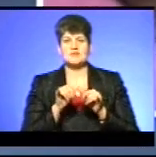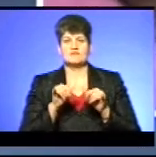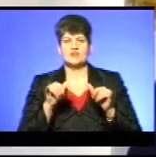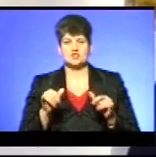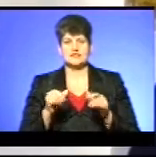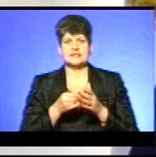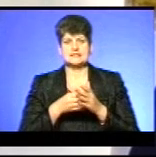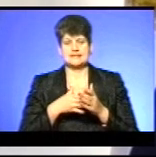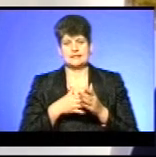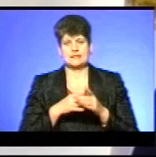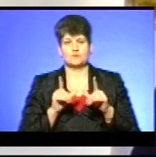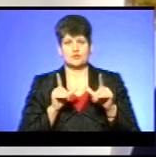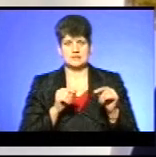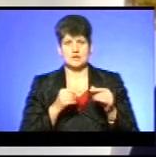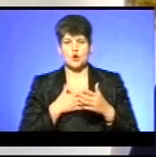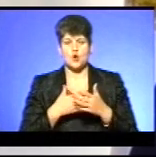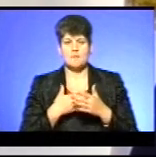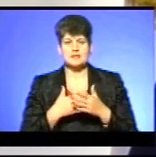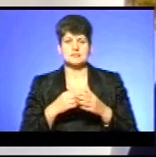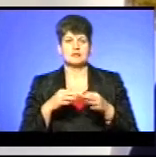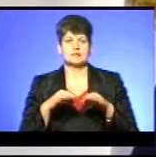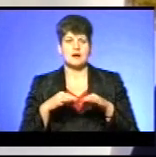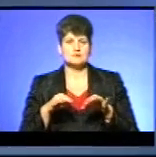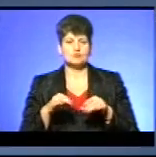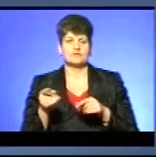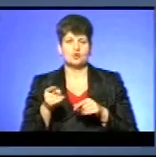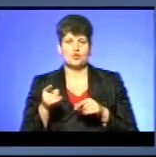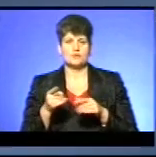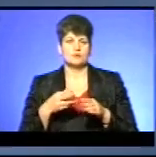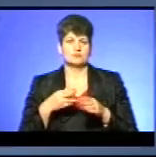на проїзд. Громадський транспорт Тернополя опинився на межі існування.